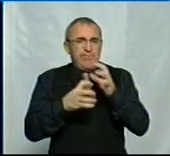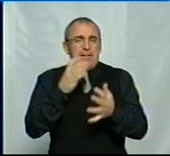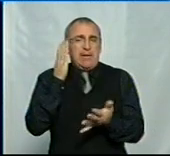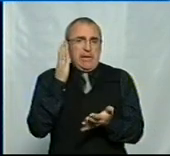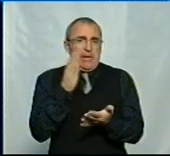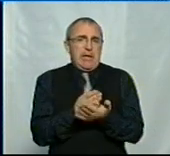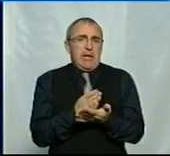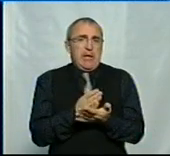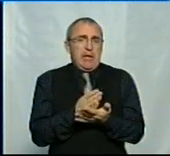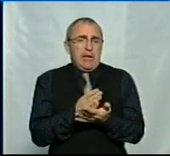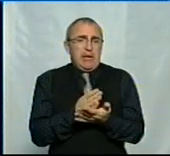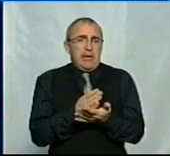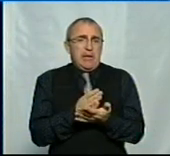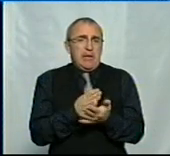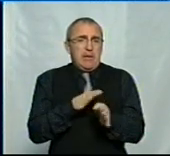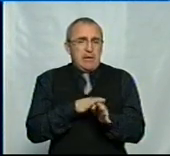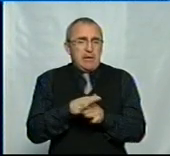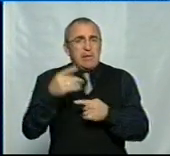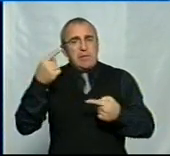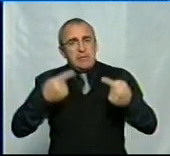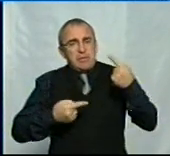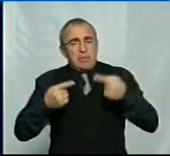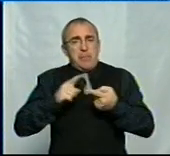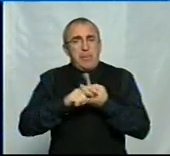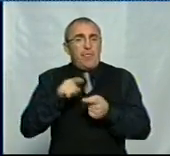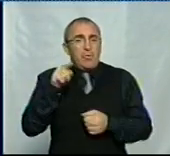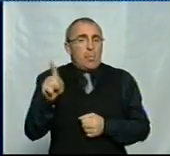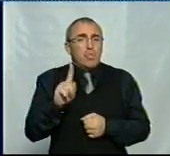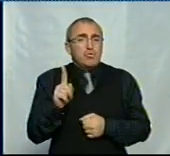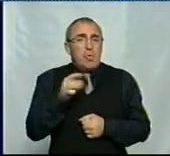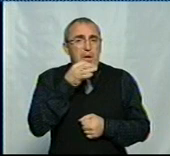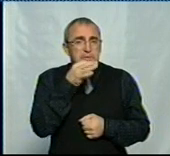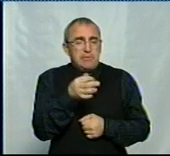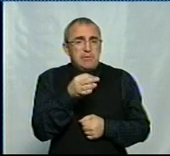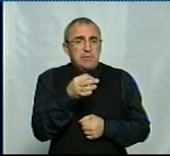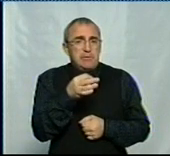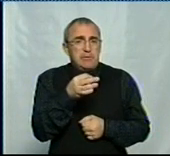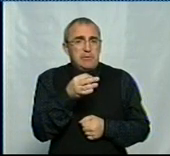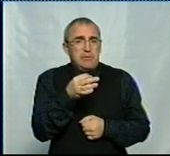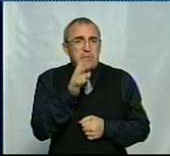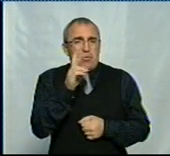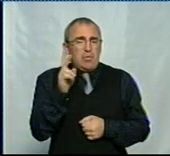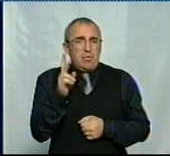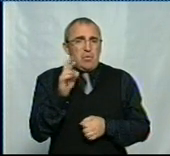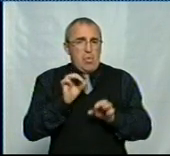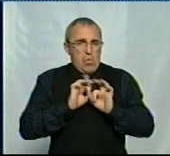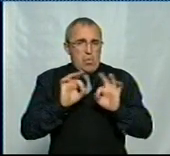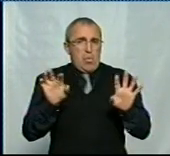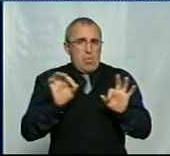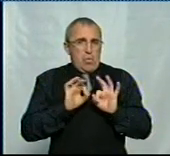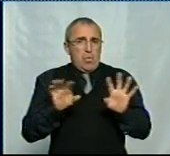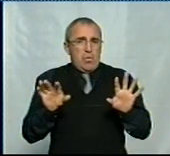і йде дискусія з приводу того, як казав, і це хтось озвучував,